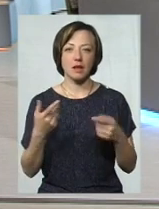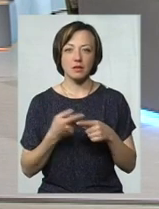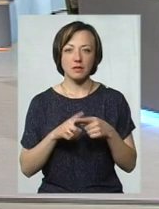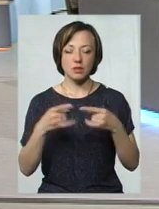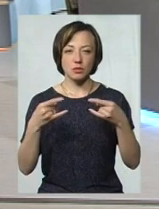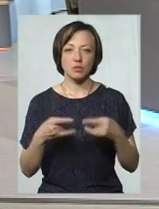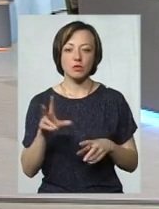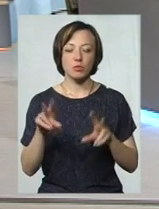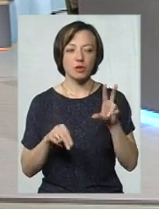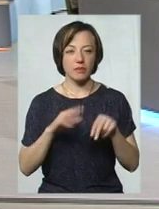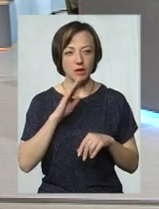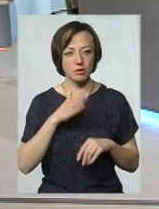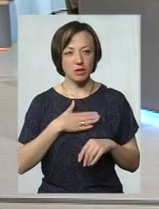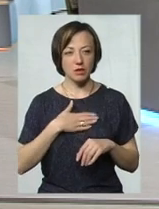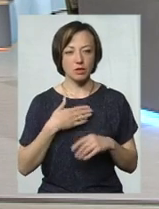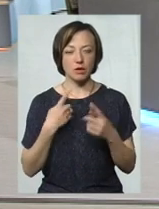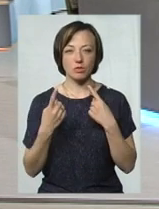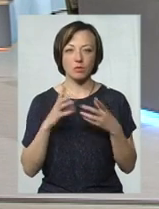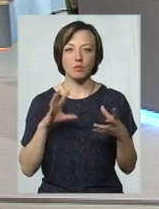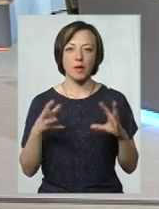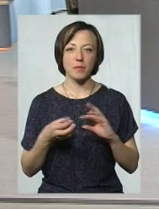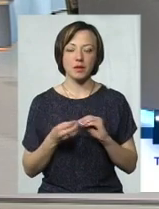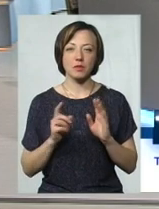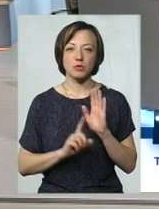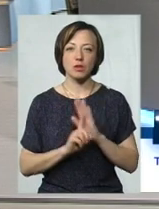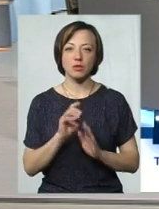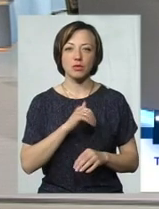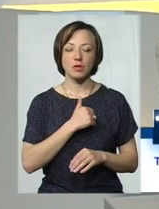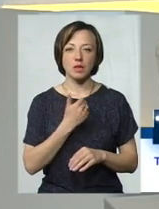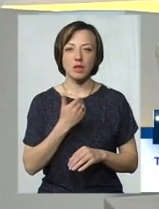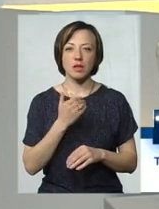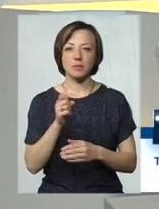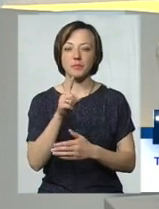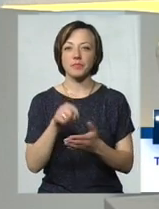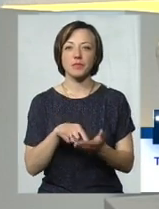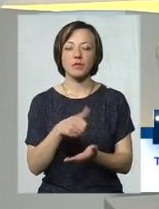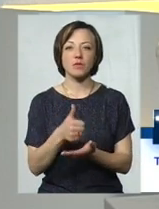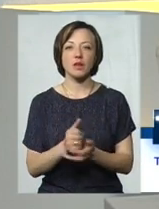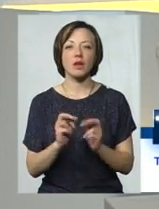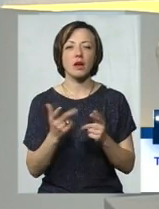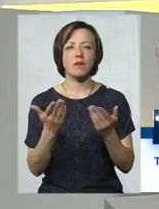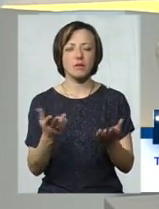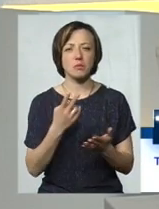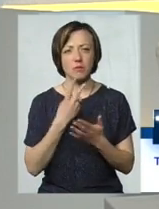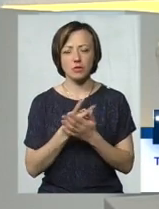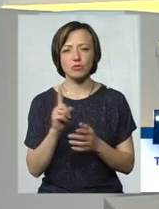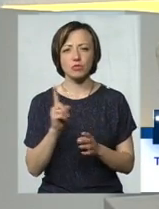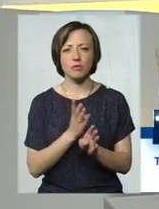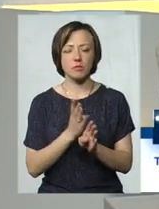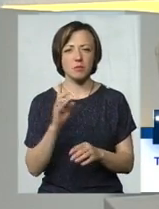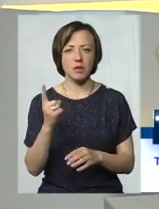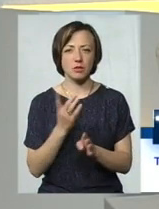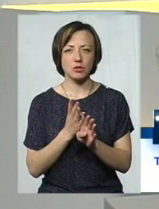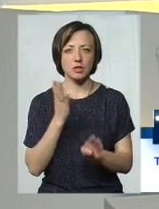Сподіваюся, наша розмова буде плідною. І на початок хотіла би задати основне питання. А як ви бачите, що ж в першу чергу,